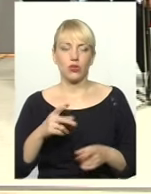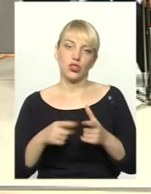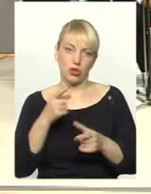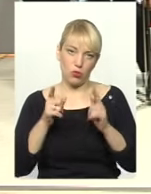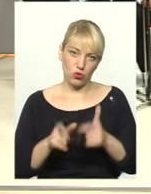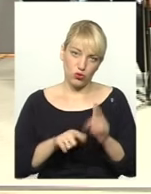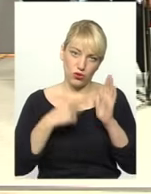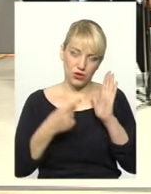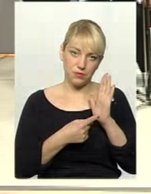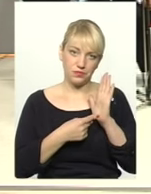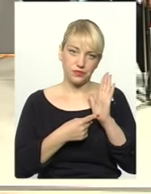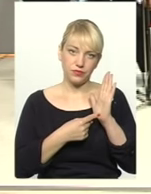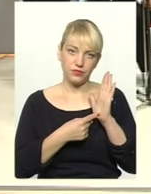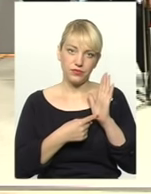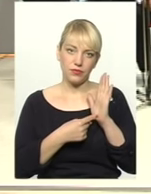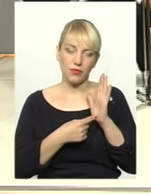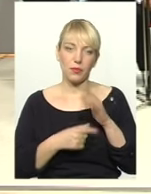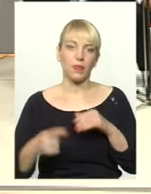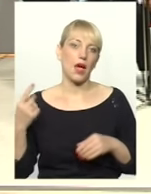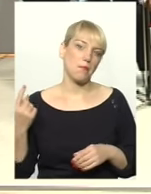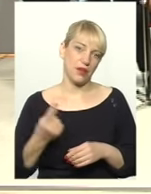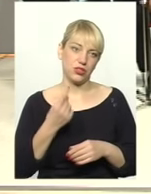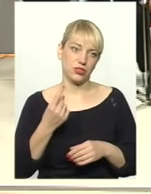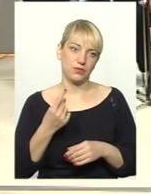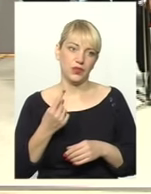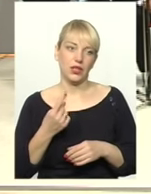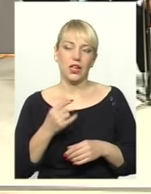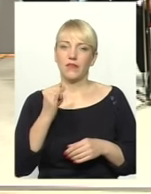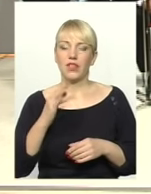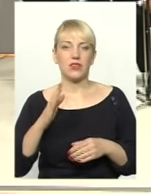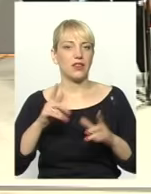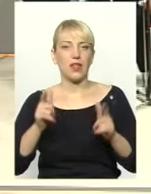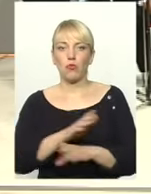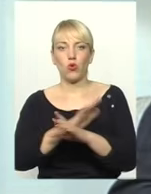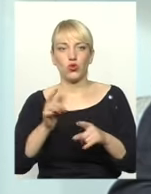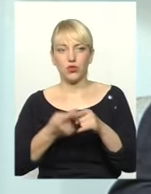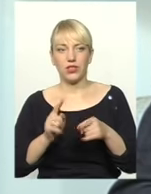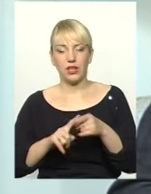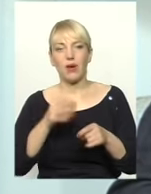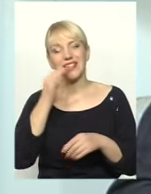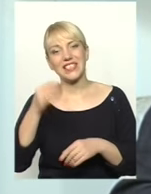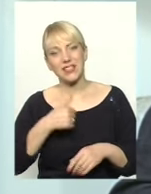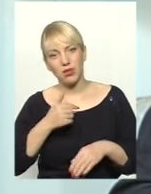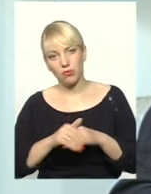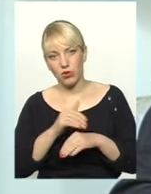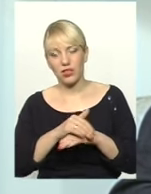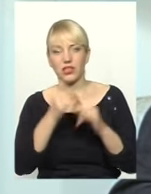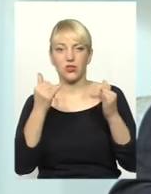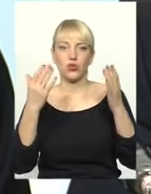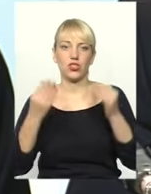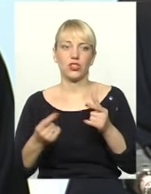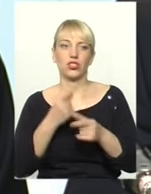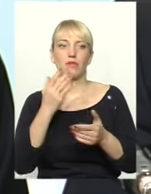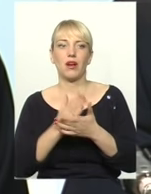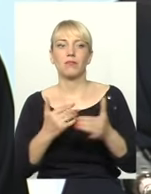погоджуєтеся? Ну, найперше, Іван Васильович, не погоджується з тим, а скажіть мені, будь ласка, на сьогоднішній день, чи